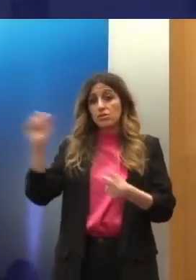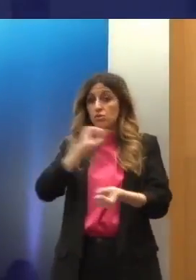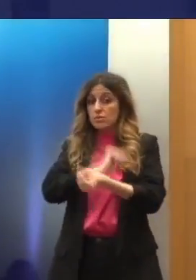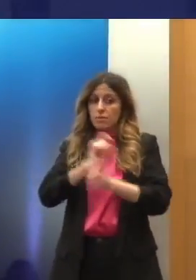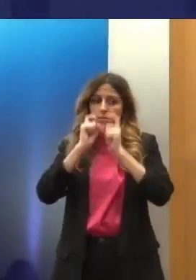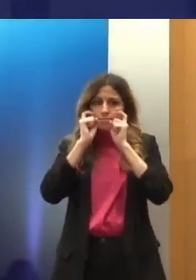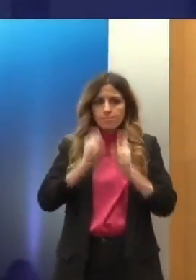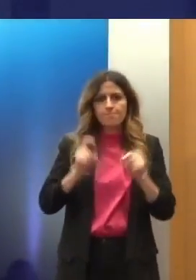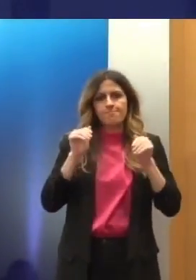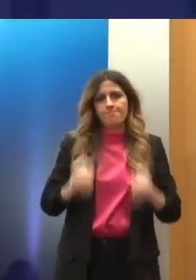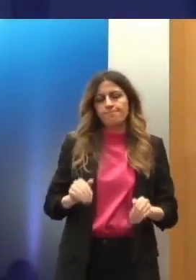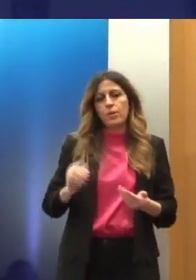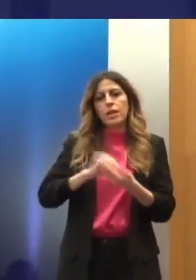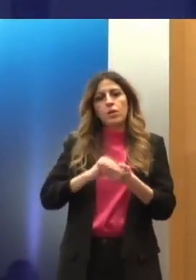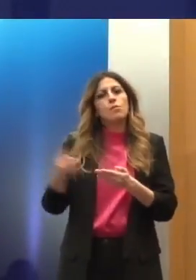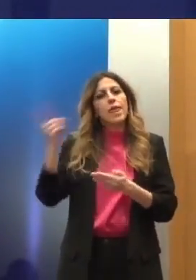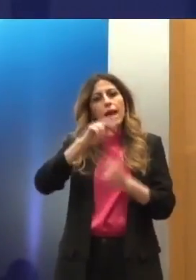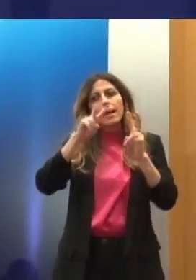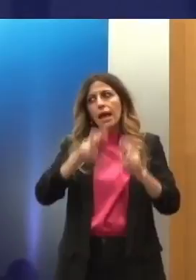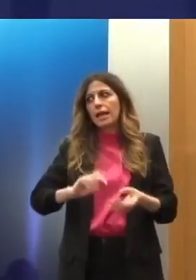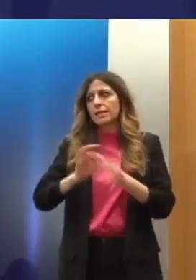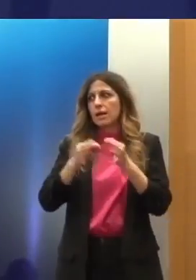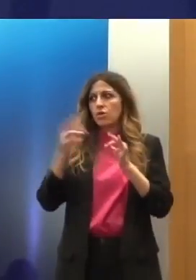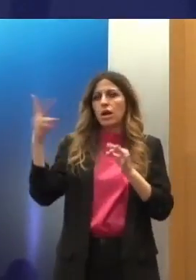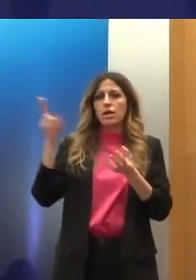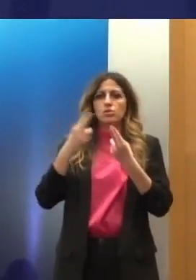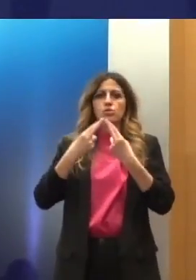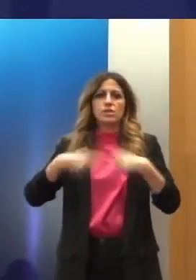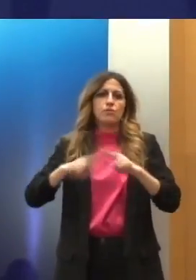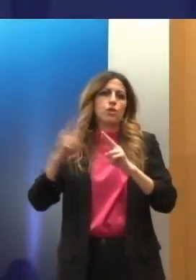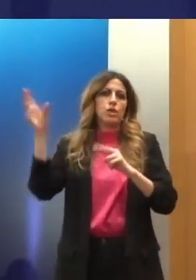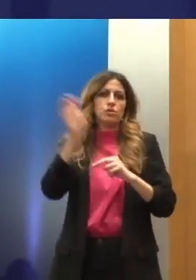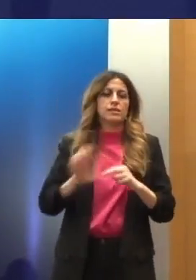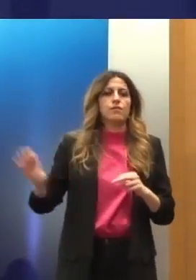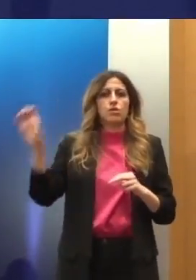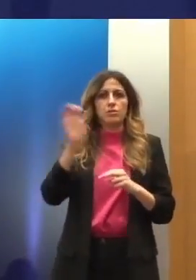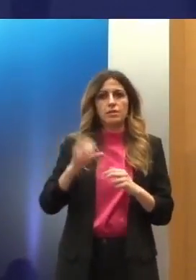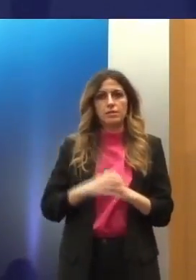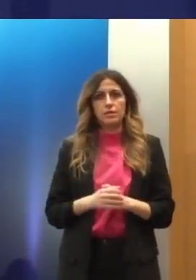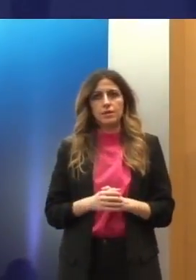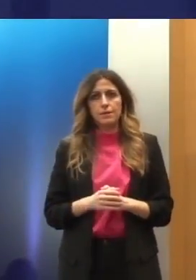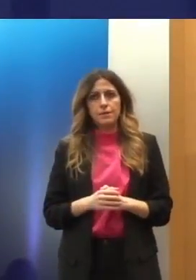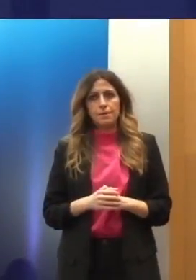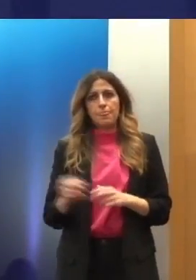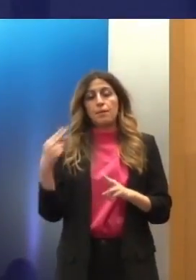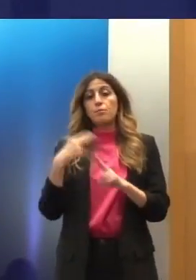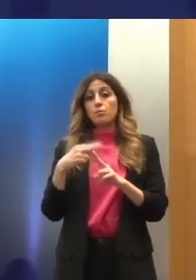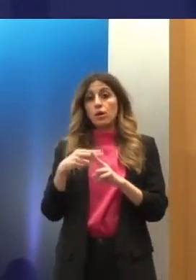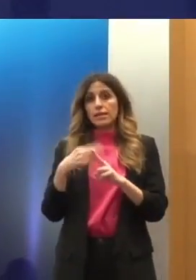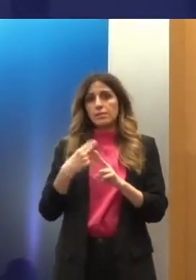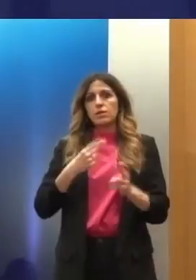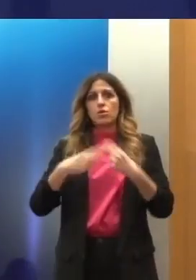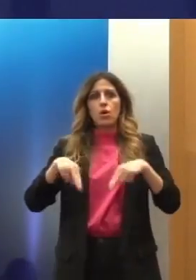παρεμπιπτόντως τα άλλα ελεκτικά όργανα του Συμβουλίου της Ευρώπης. Μεγάλη σημασία η Επιτροπή Κατάδοβασης